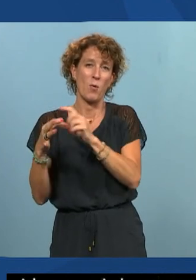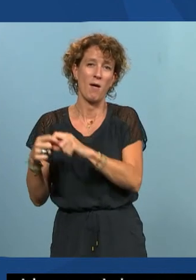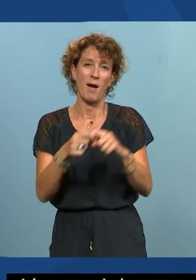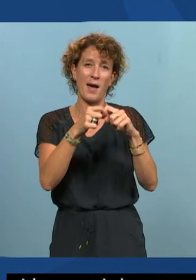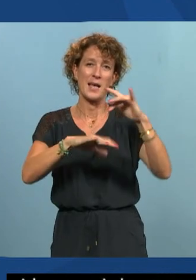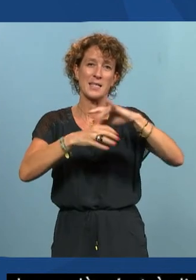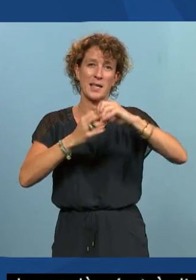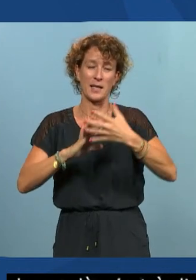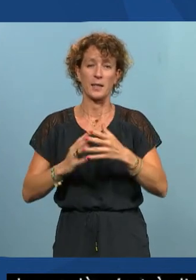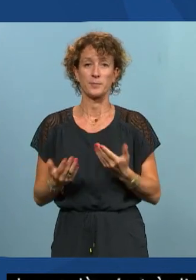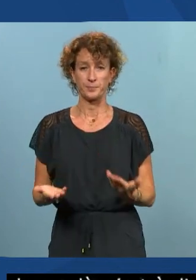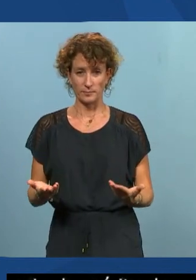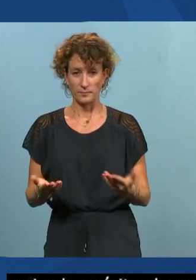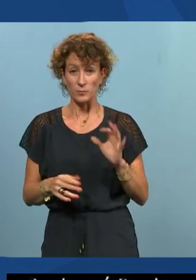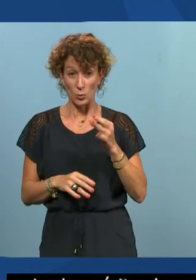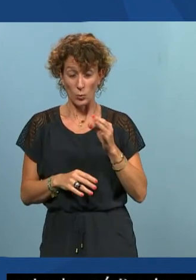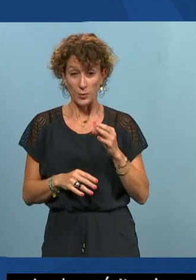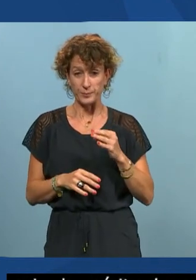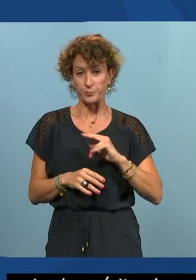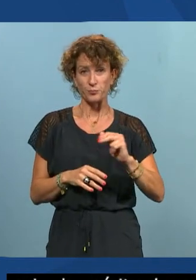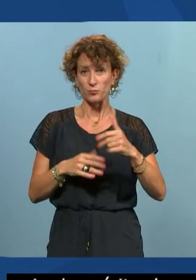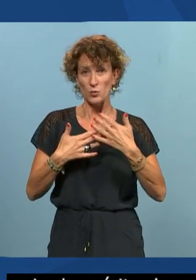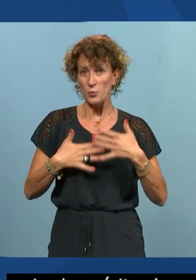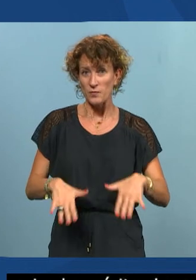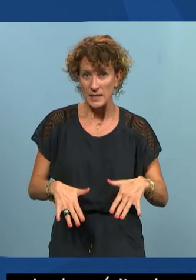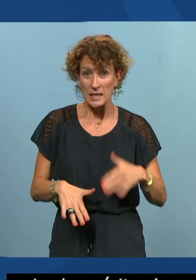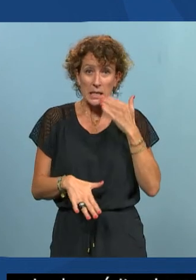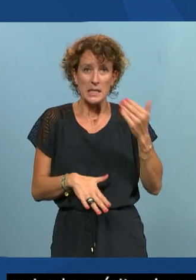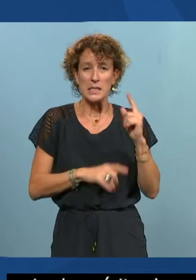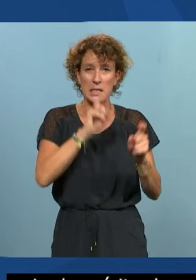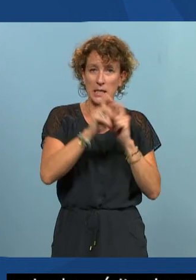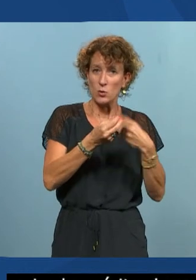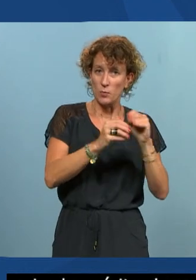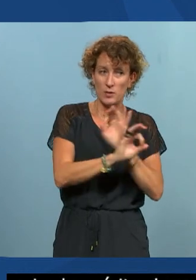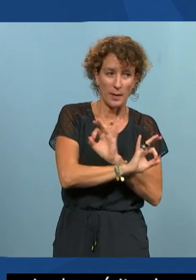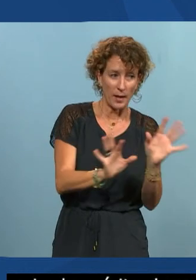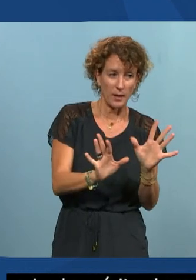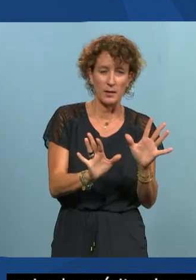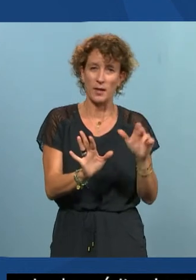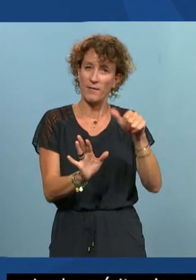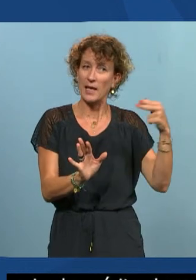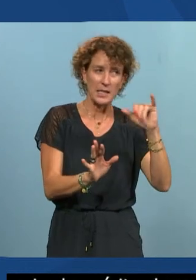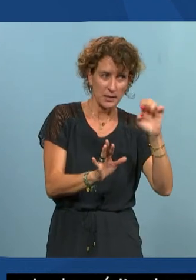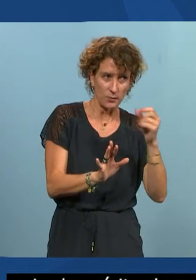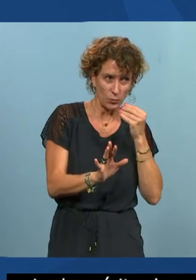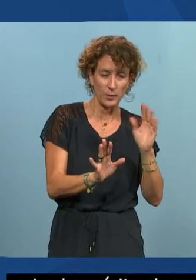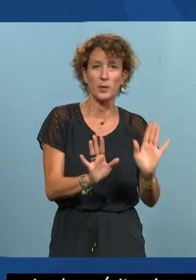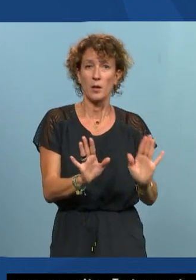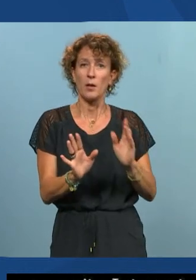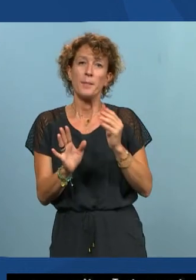Oui peut-être pour finir et puis pour voir s'il n'y a pas d'autres questions avec Annie j'ai envie de dire que c'est c une histoire de mots